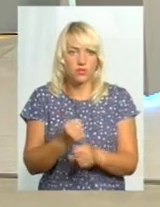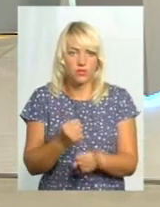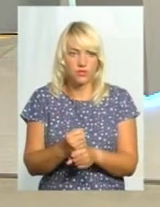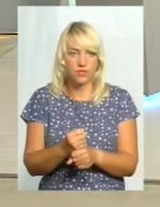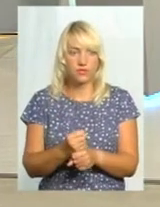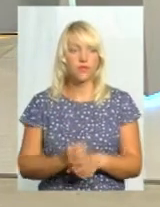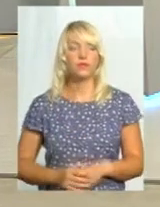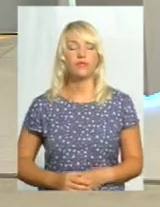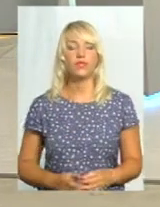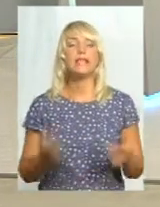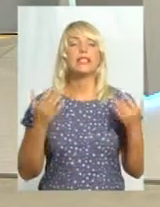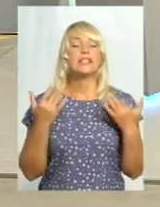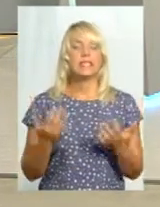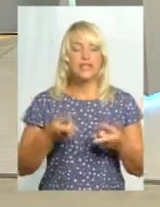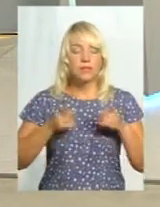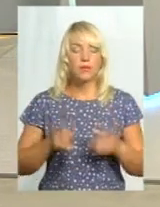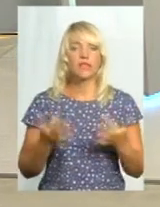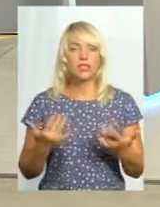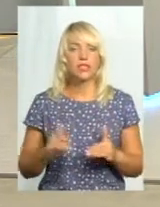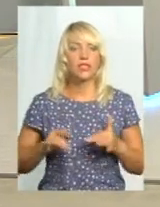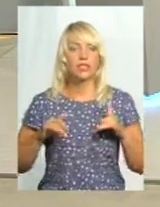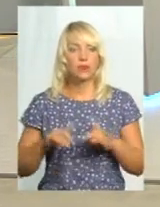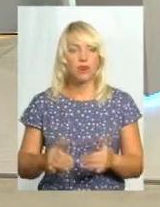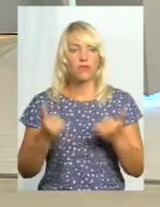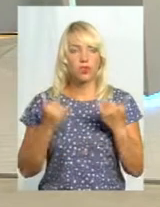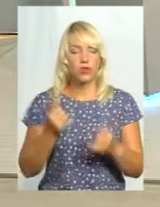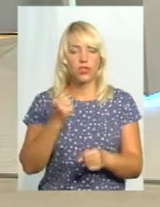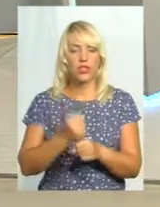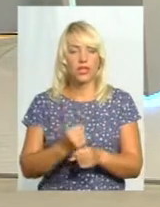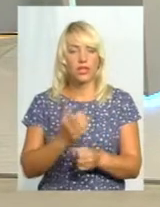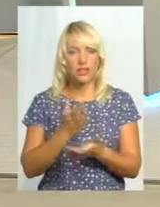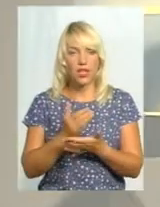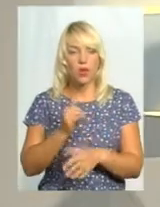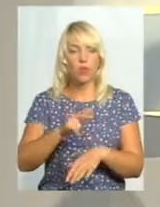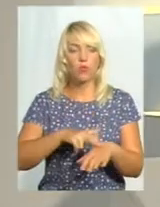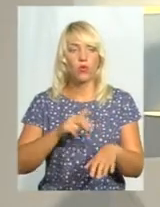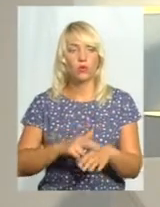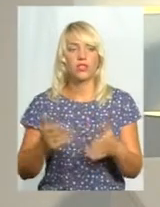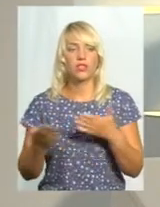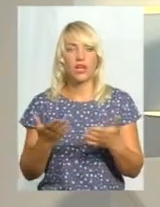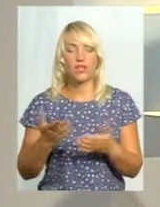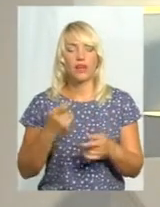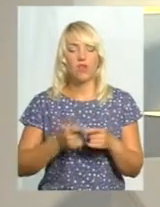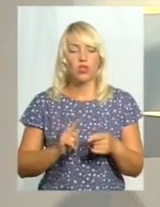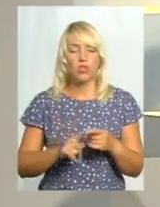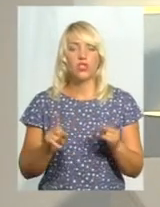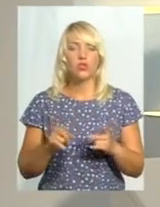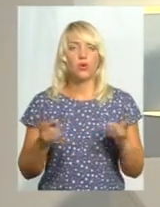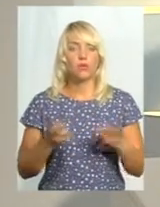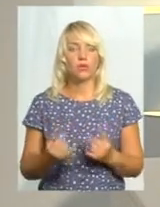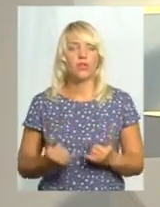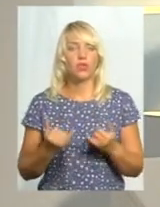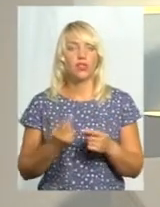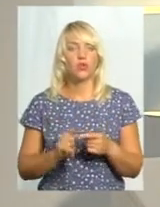все чинно. Насправді, скільки справ сьогодні є у поліції, які вони і що потрібно для того, аби